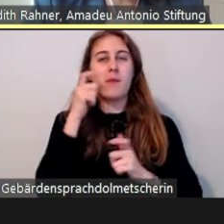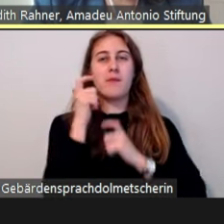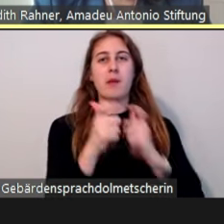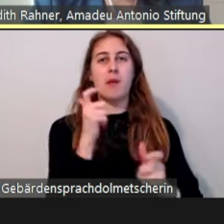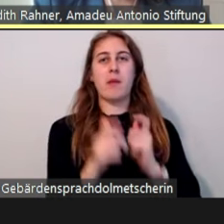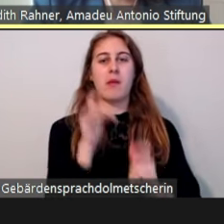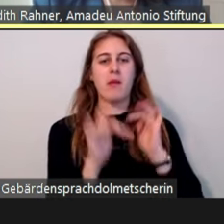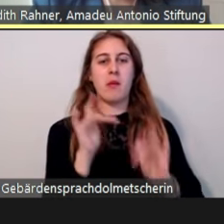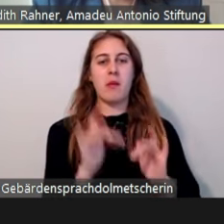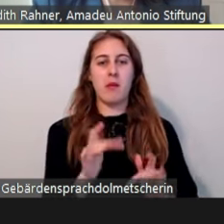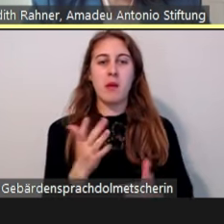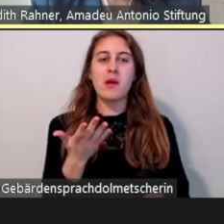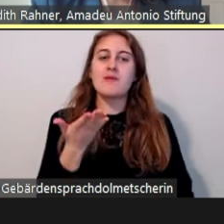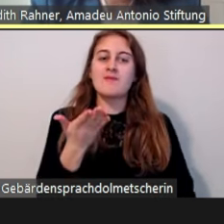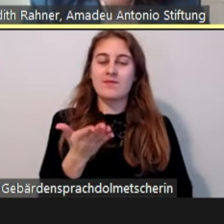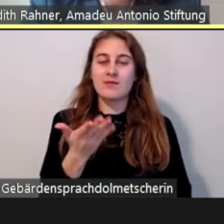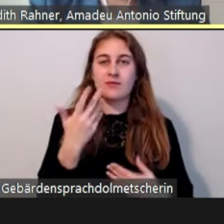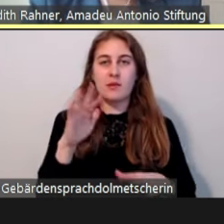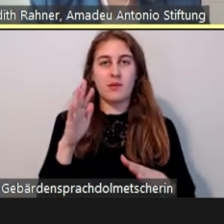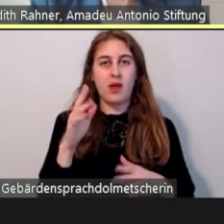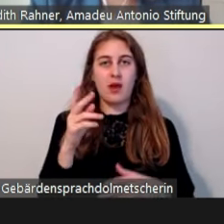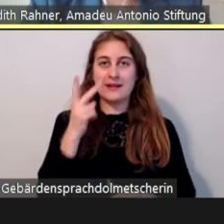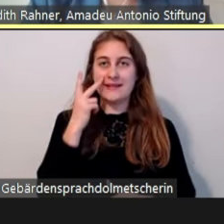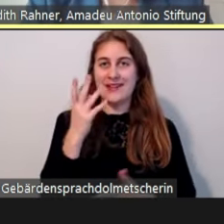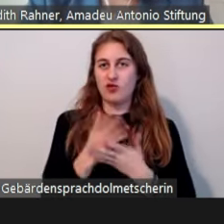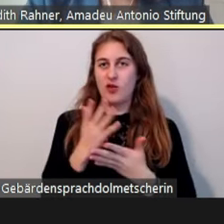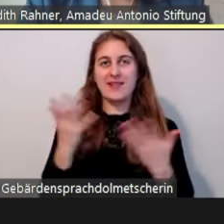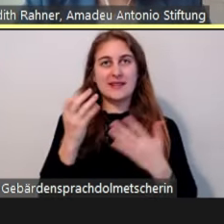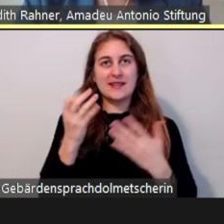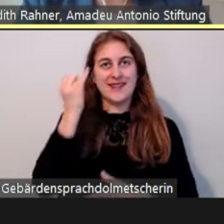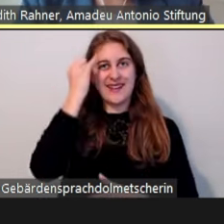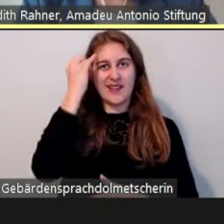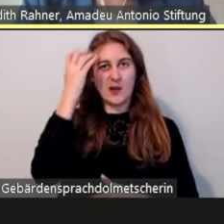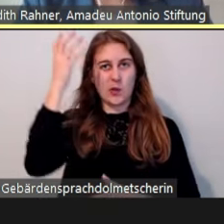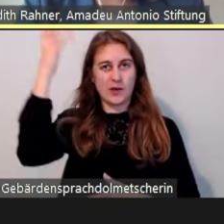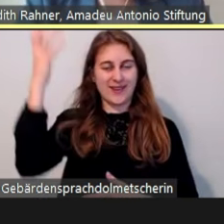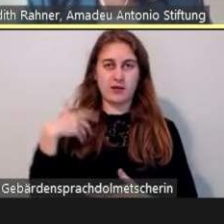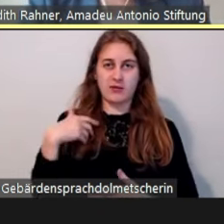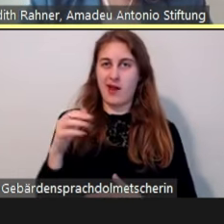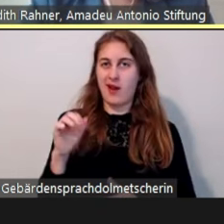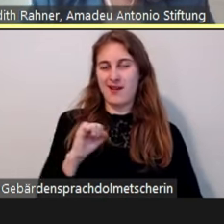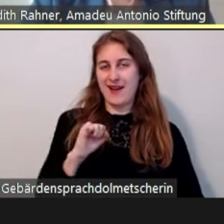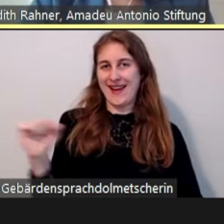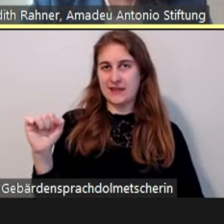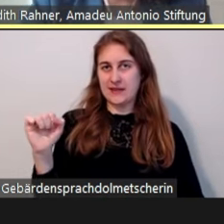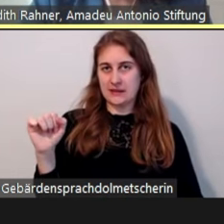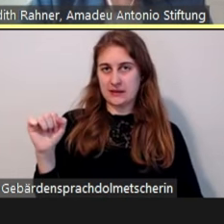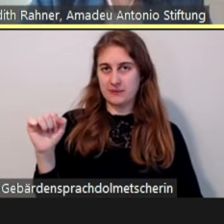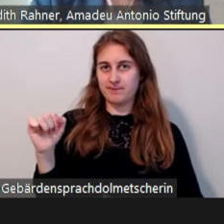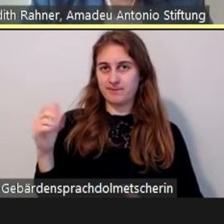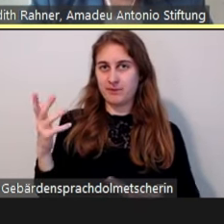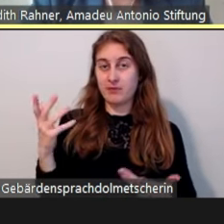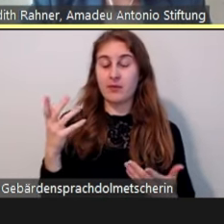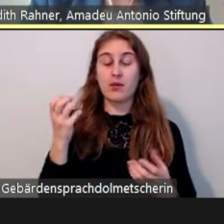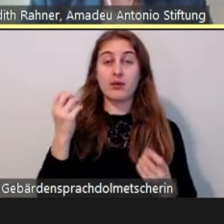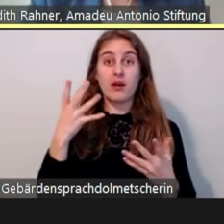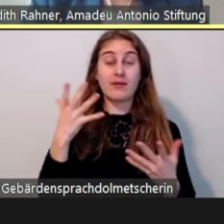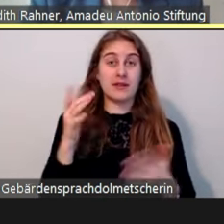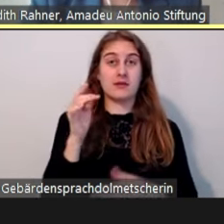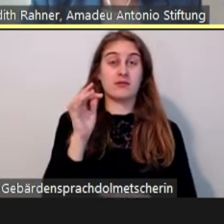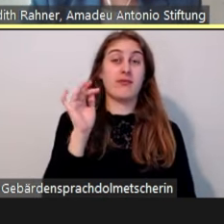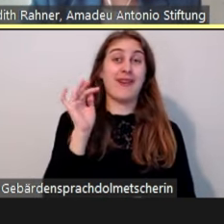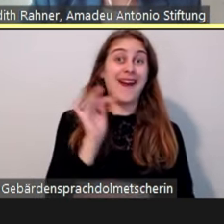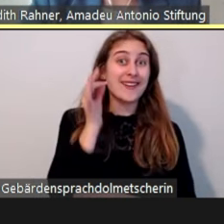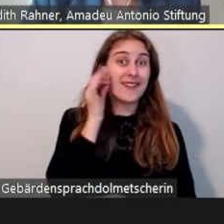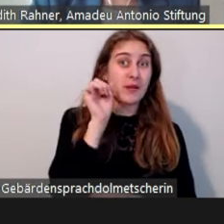wirklich oft auf extrem rechte Ideologien. Es wird ja immer gesagt, Antifeminismus ist ja nicht gleich Rechtsextremismus, das stimmt, aber die